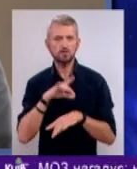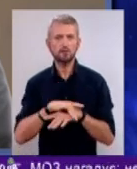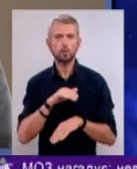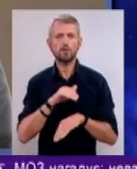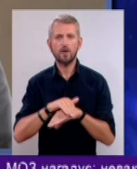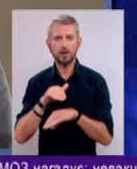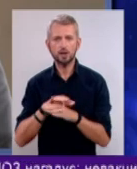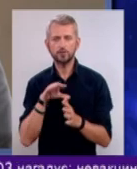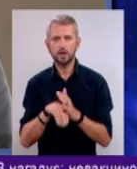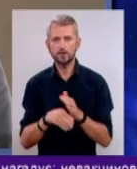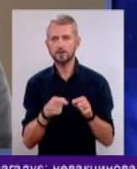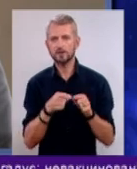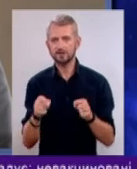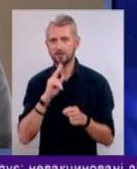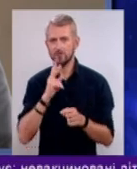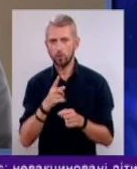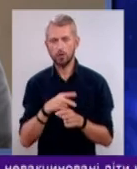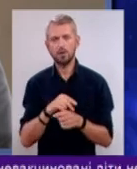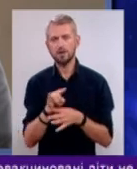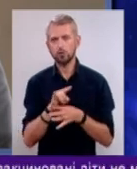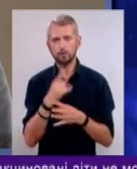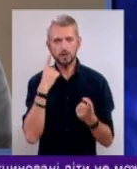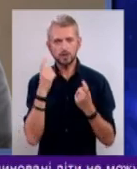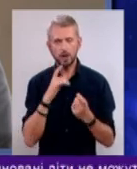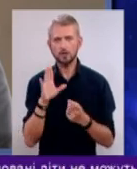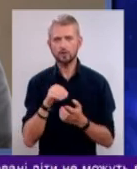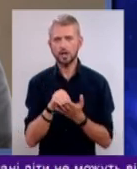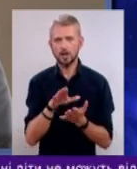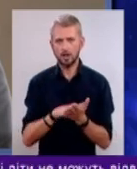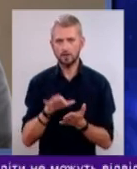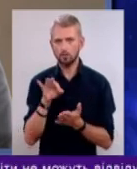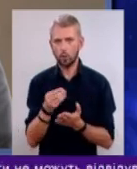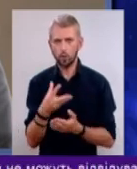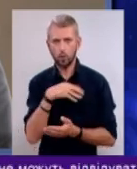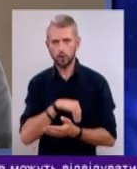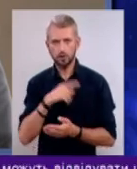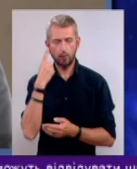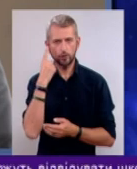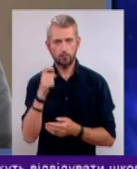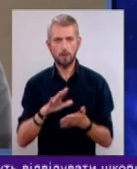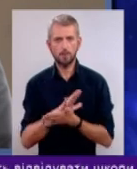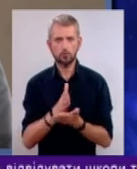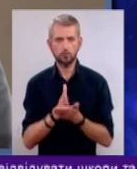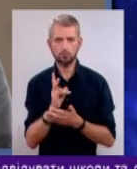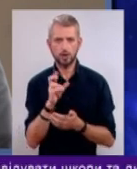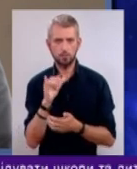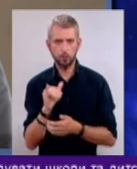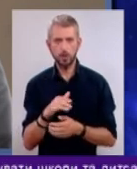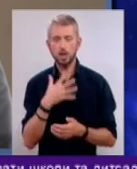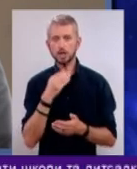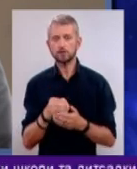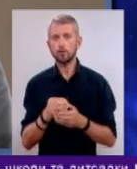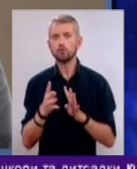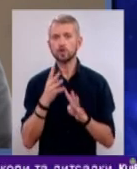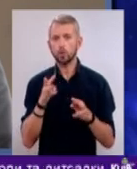факти внесення за два роки недостовірних даних в декларації про доходи, повідомляє пресслужба НАБУ. Свою чергою міністр